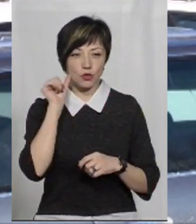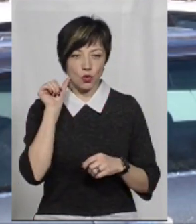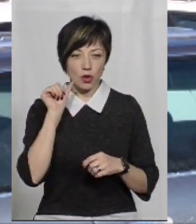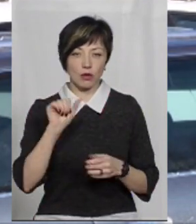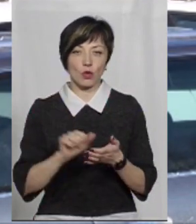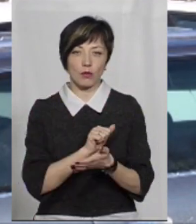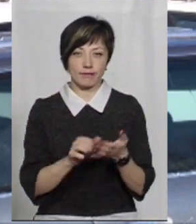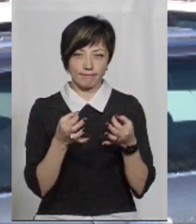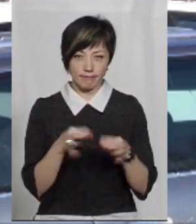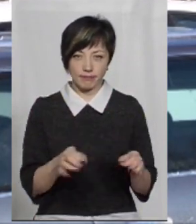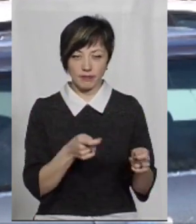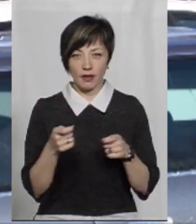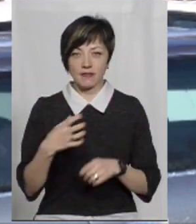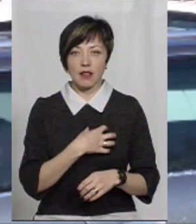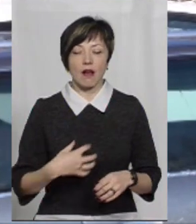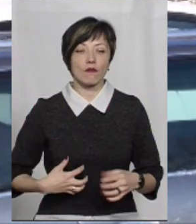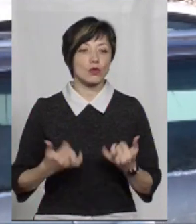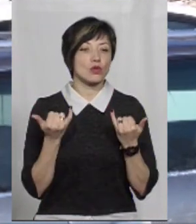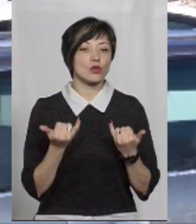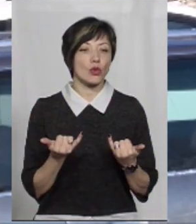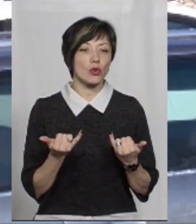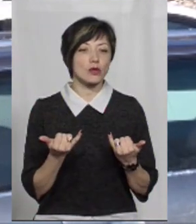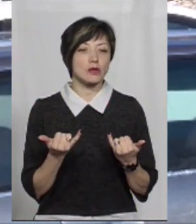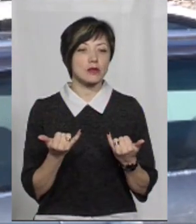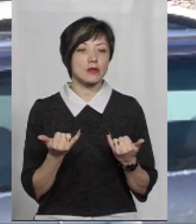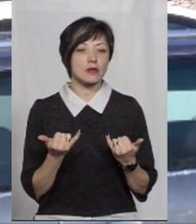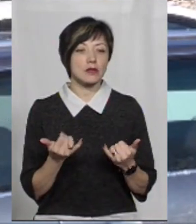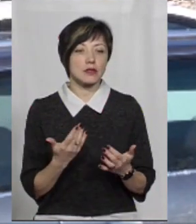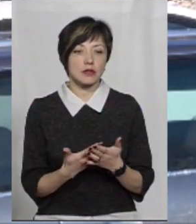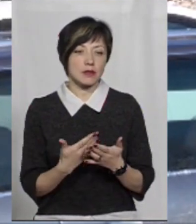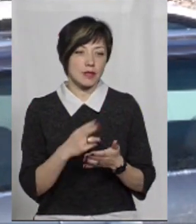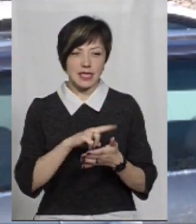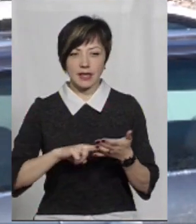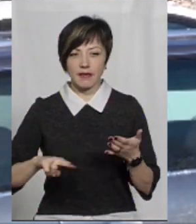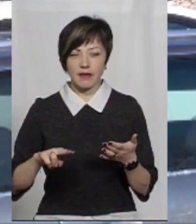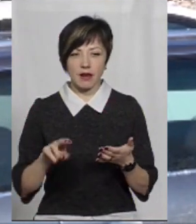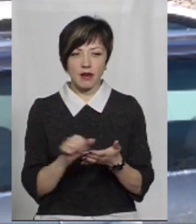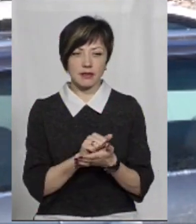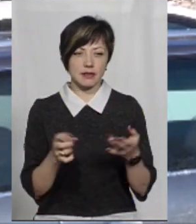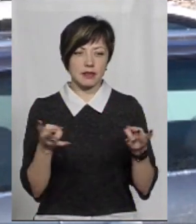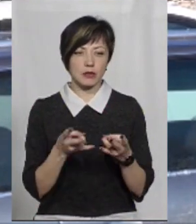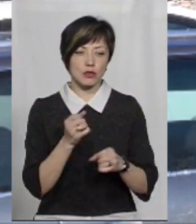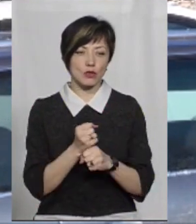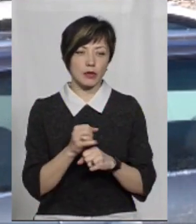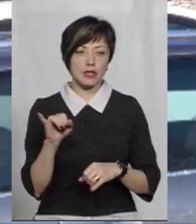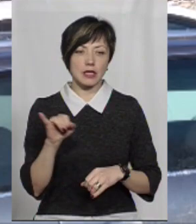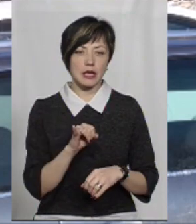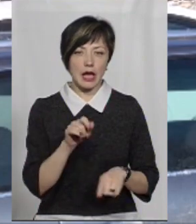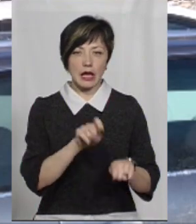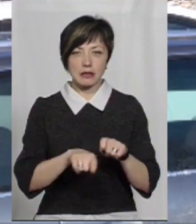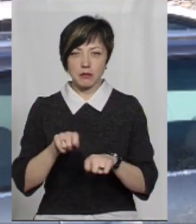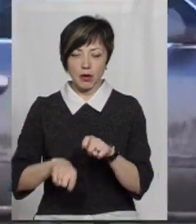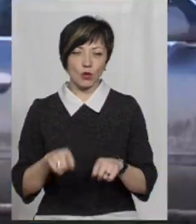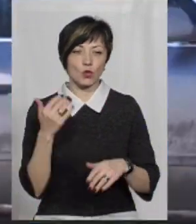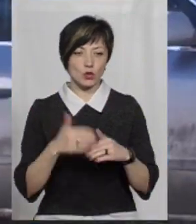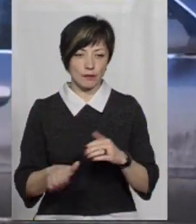в Славуті. І сьогодні вже, там ще сертифікат треба зробити. І от піти експерти. Ну, експерта вже